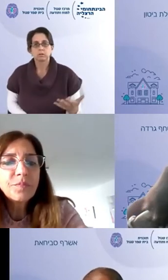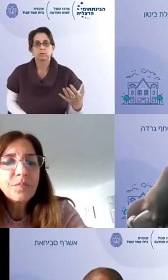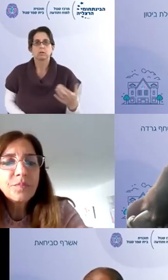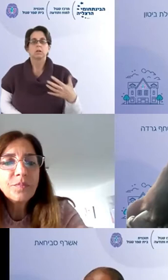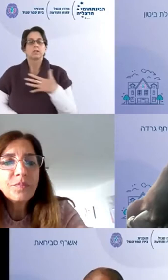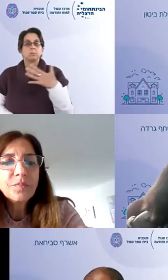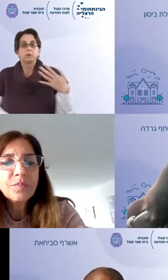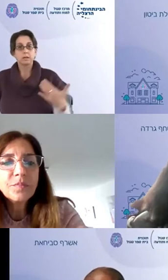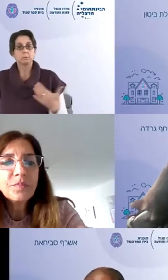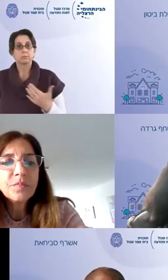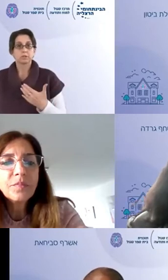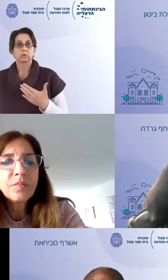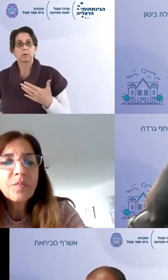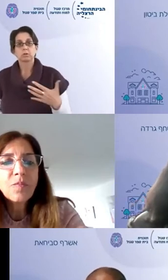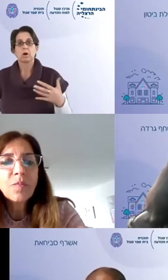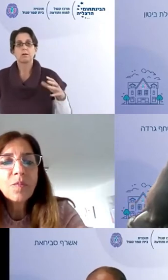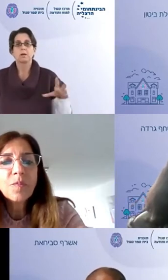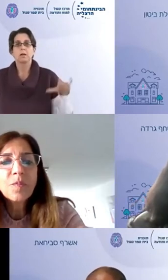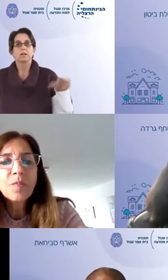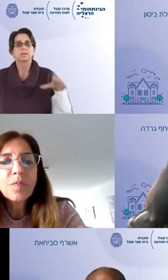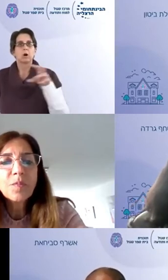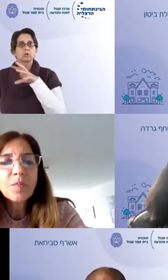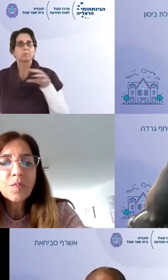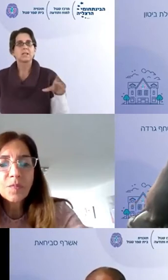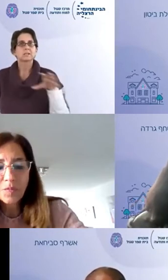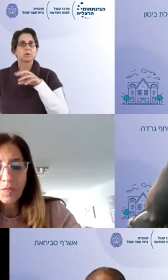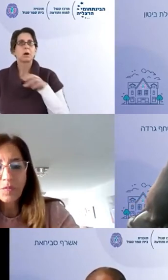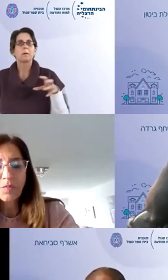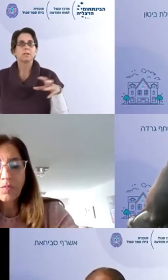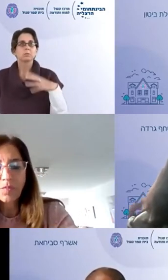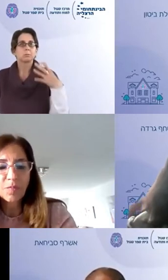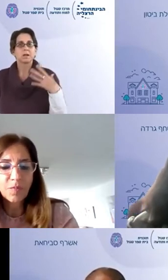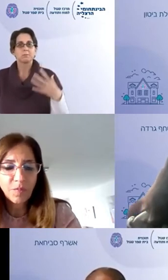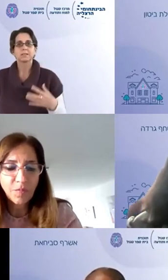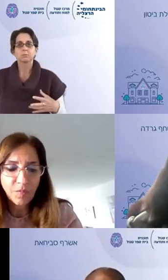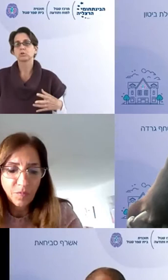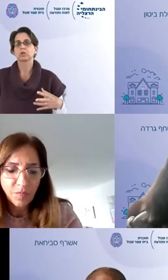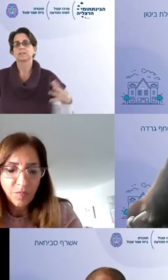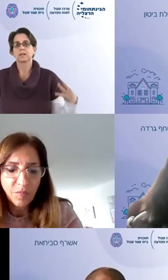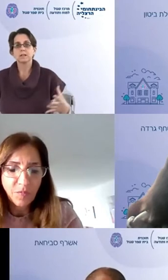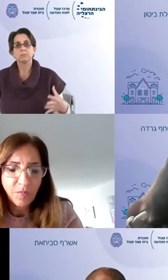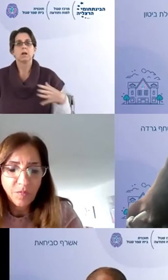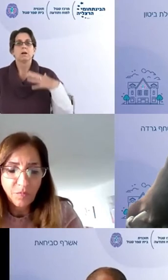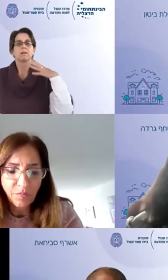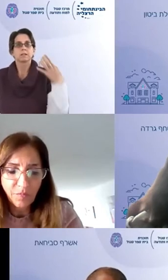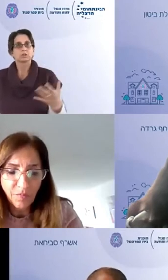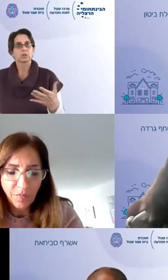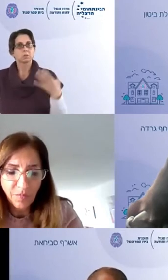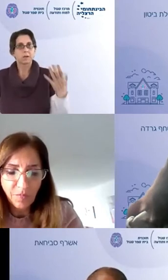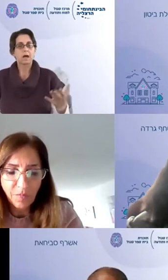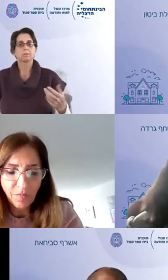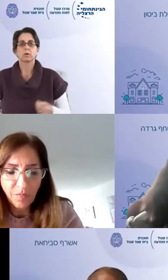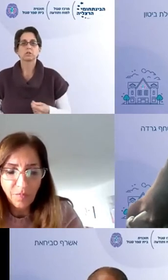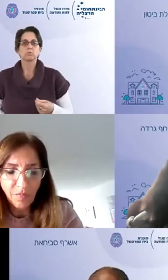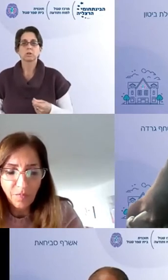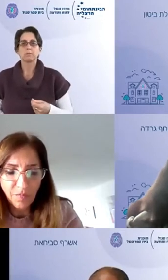לעצור להתבונן במה שקורה בתוכן לזהות כל מיני אזורים חמים שבהם אין סיפוק של פרחים ולתת שם